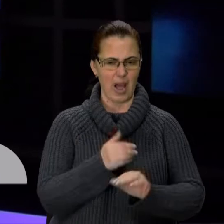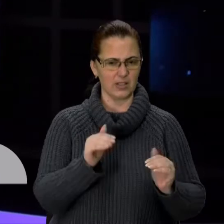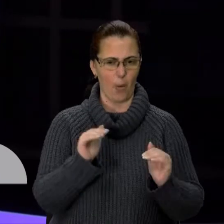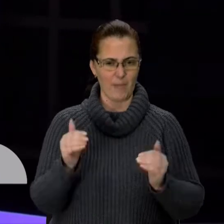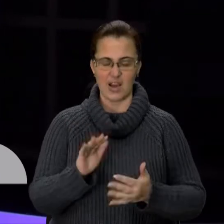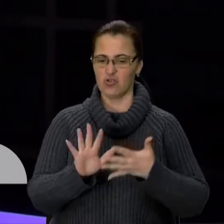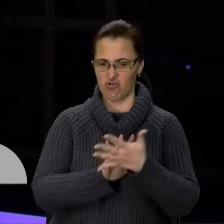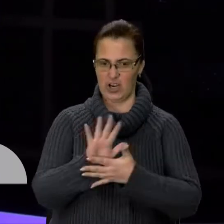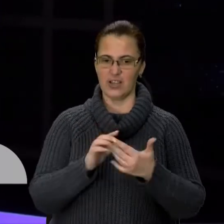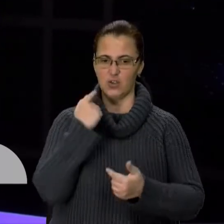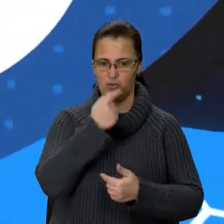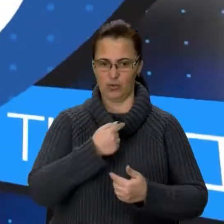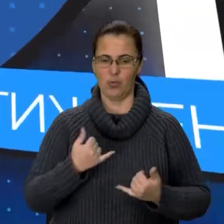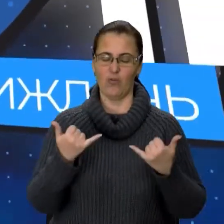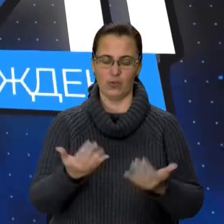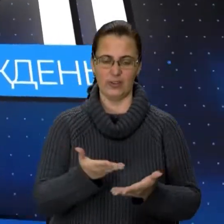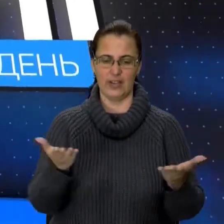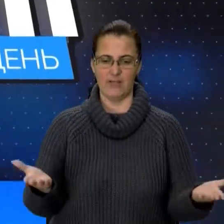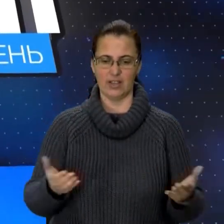мовою завдяки Олені Чорнишовій.